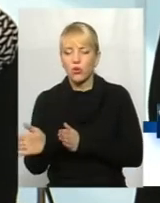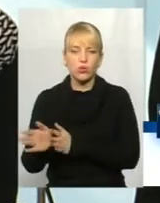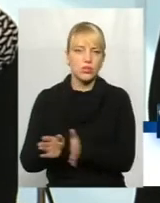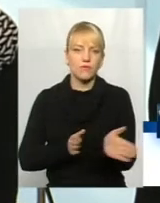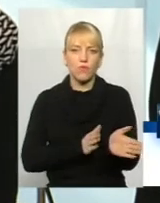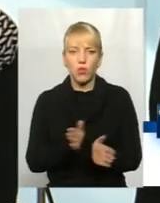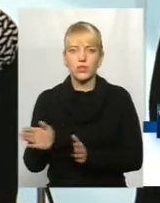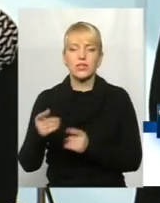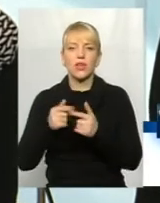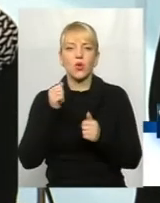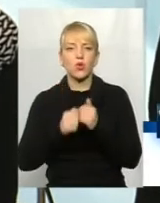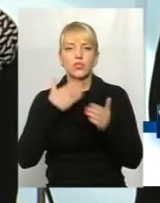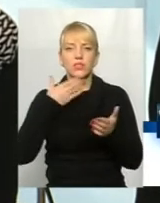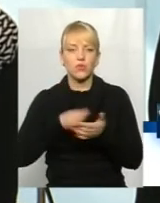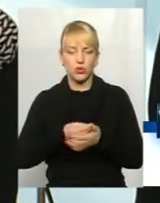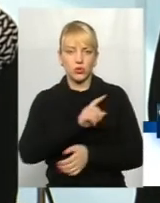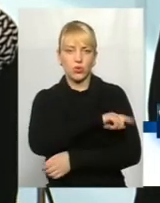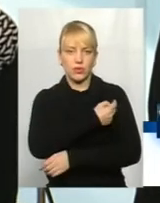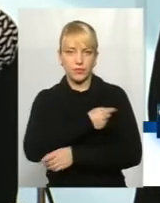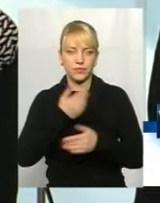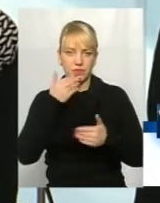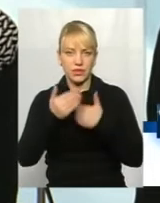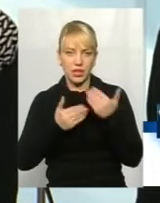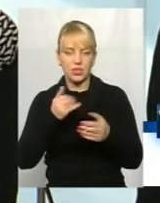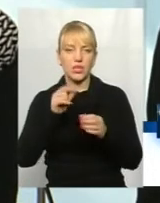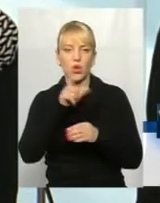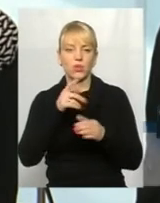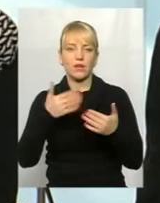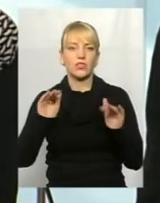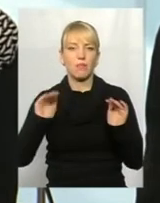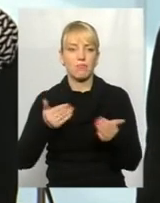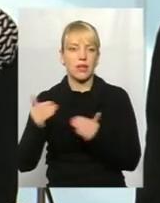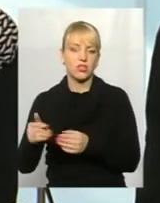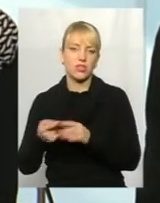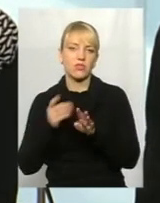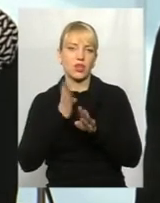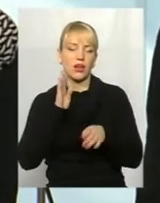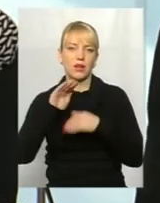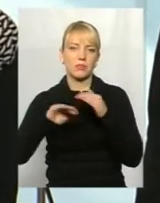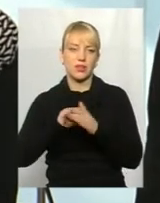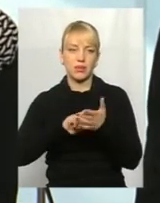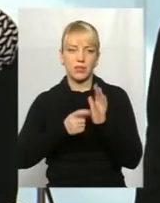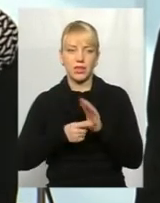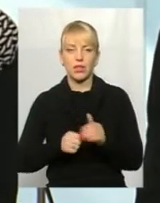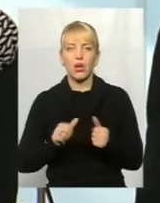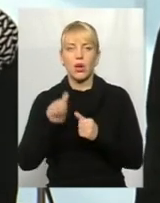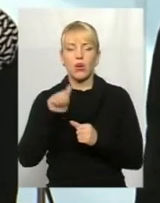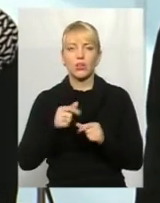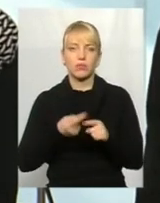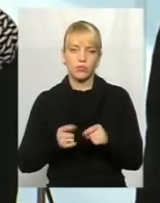Тобто, кожен звертається в свою амбулаторію, вже людей менше в тих чергах під кабінетами. Крім того,